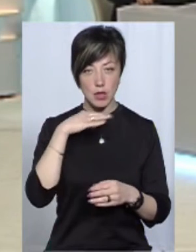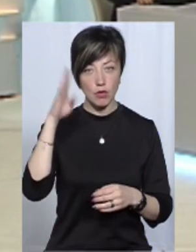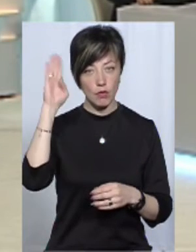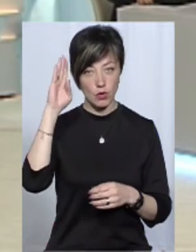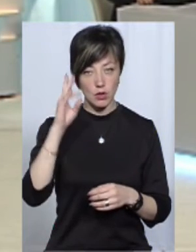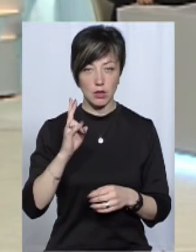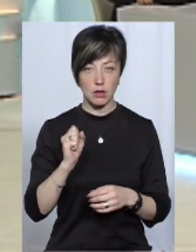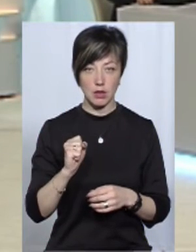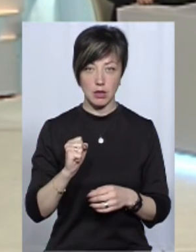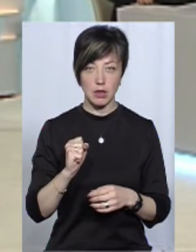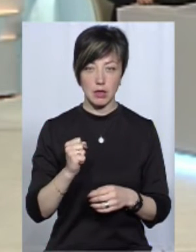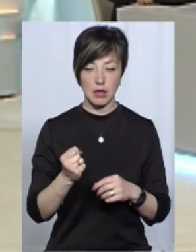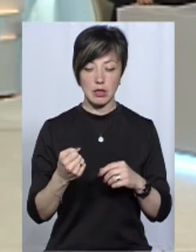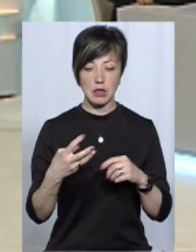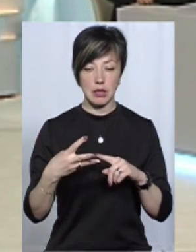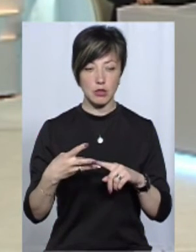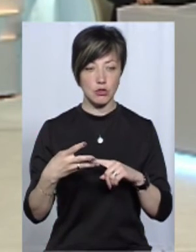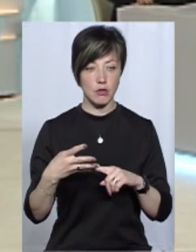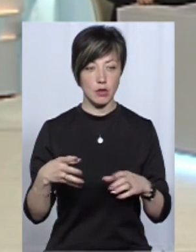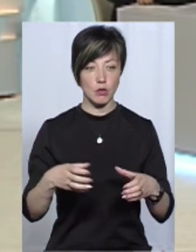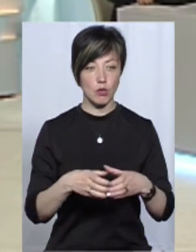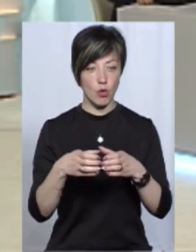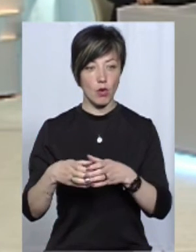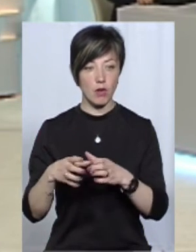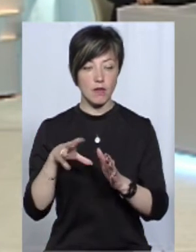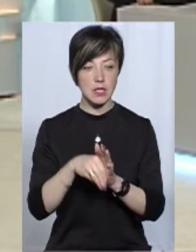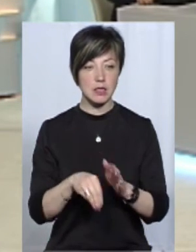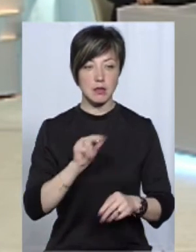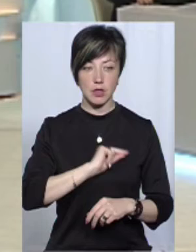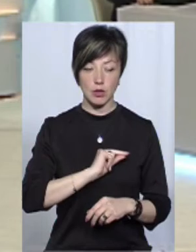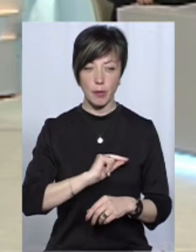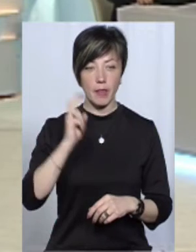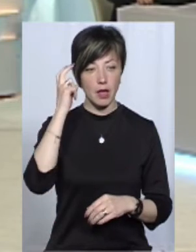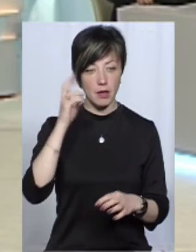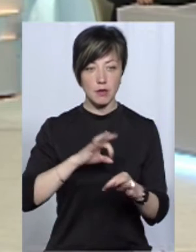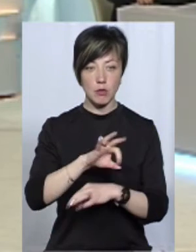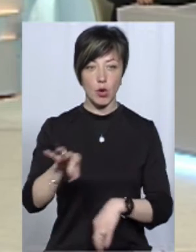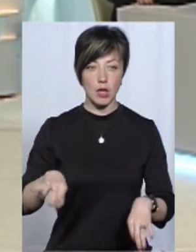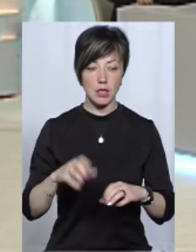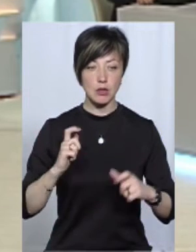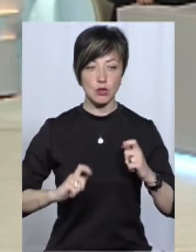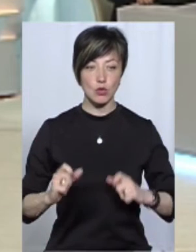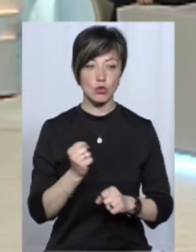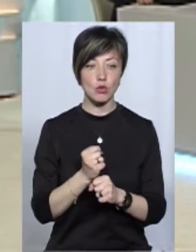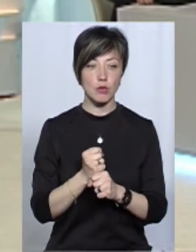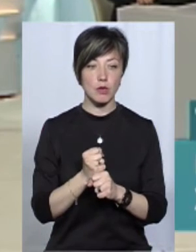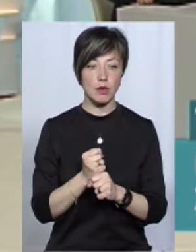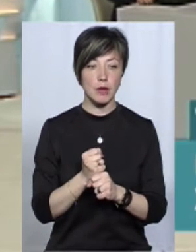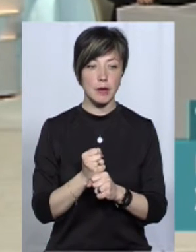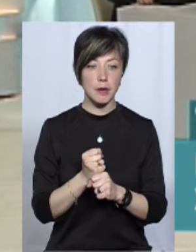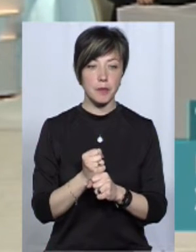третій та четвертий блок, які ми плануємо вивезти в дії. Київський проєктний інститут нам зробив